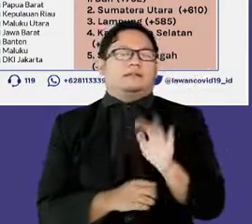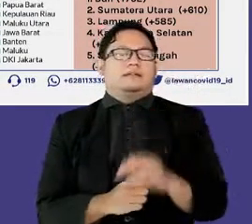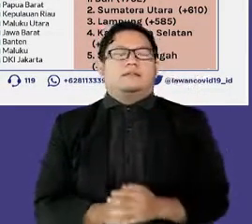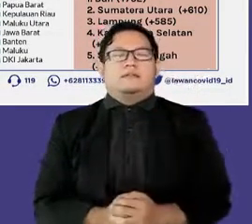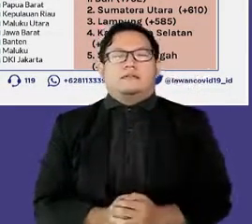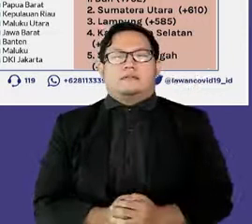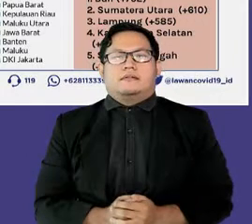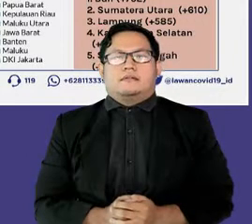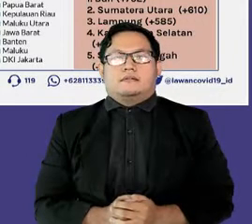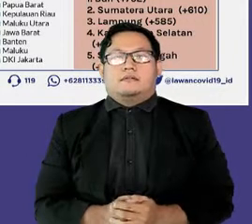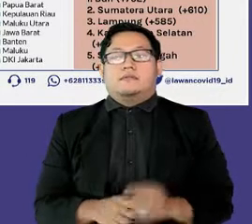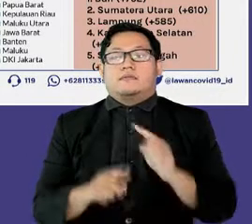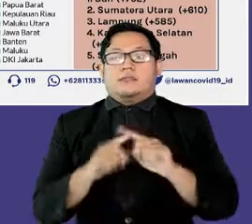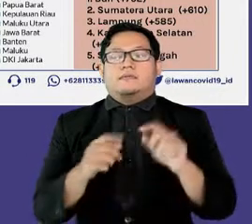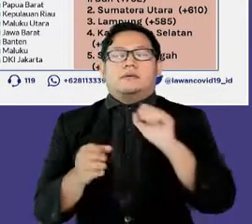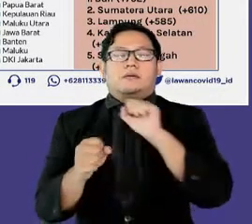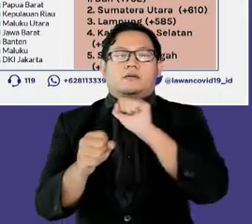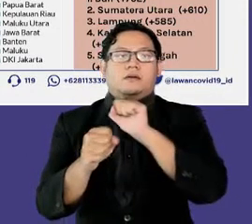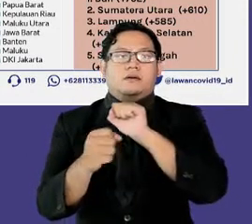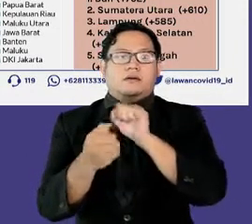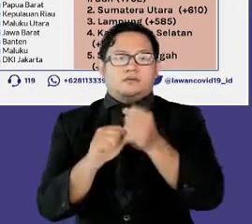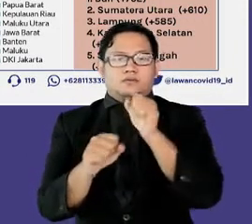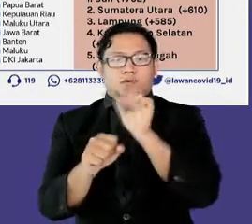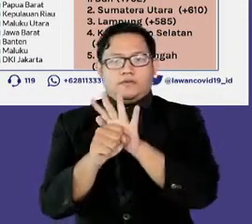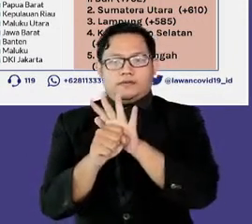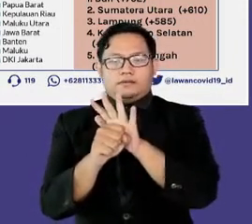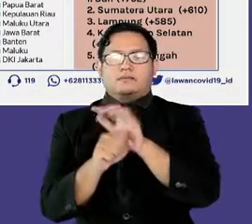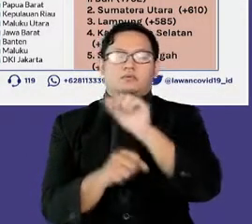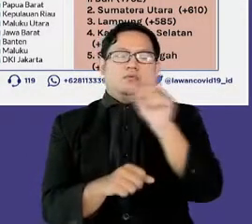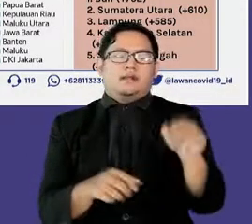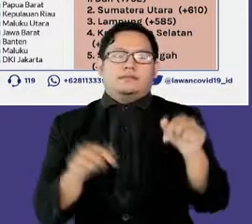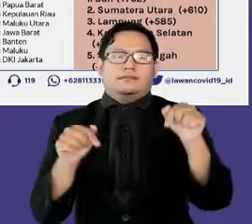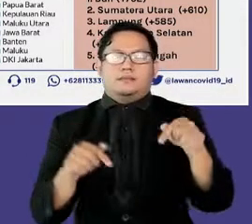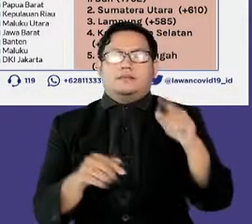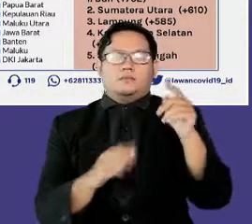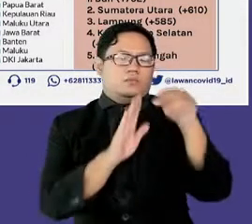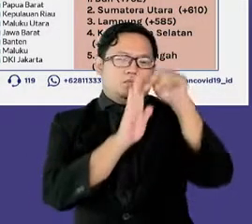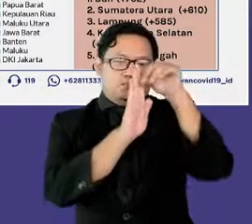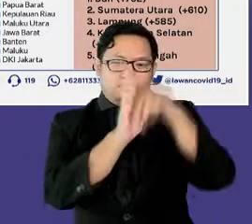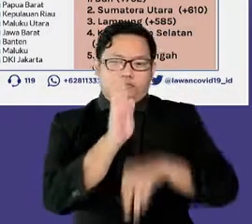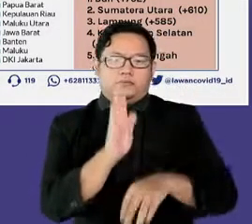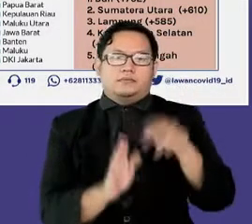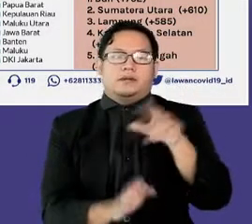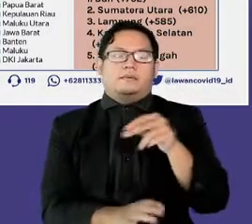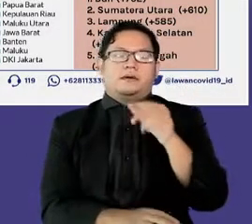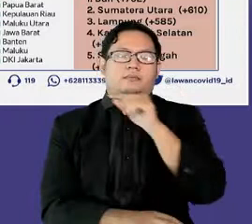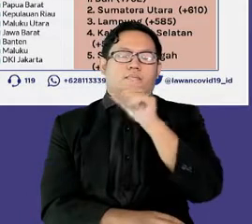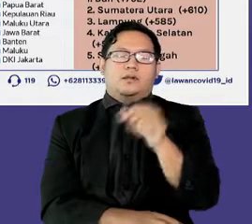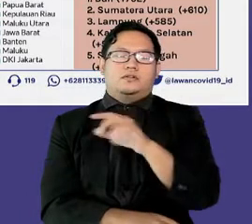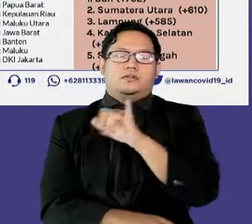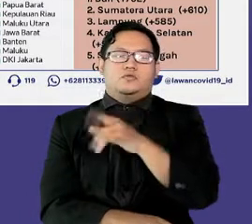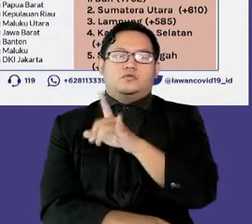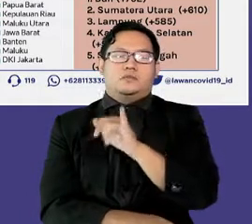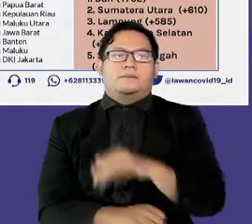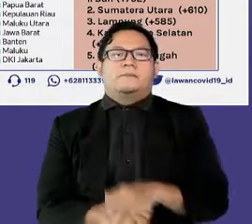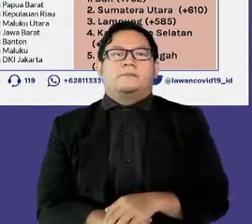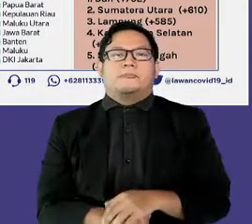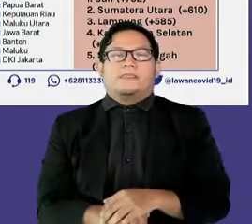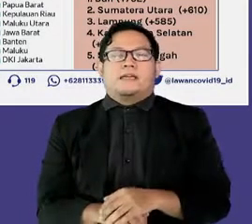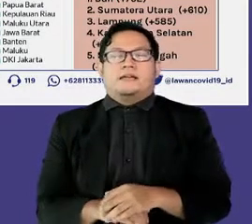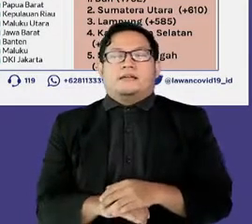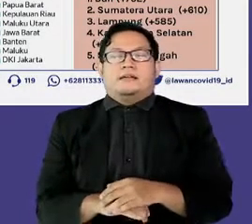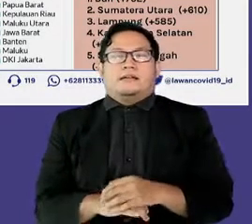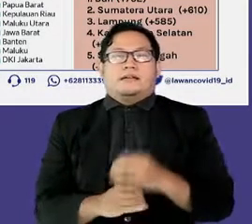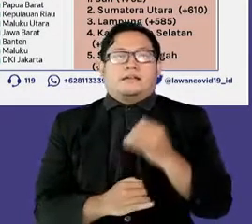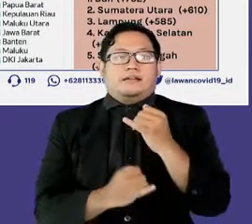juga turun drastis jika dibandingkan dengan bulan Juli. Kasus aktif di akhir bulan Agustus